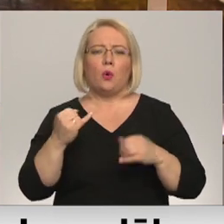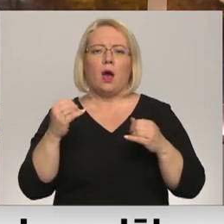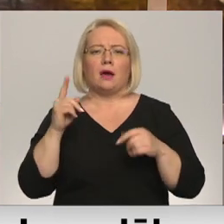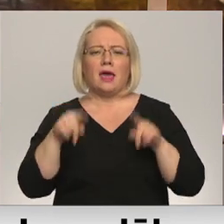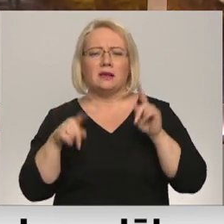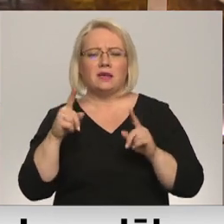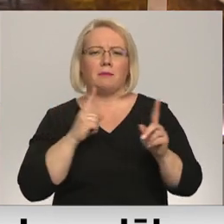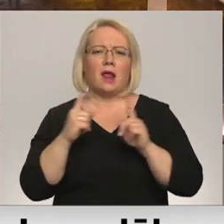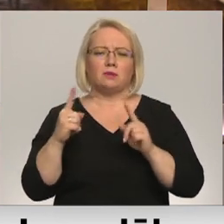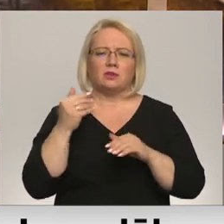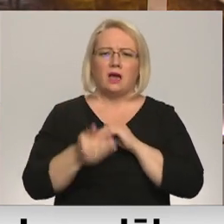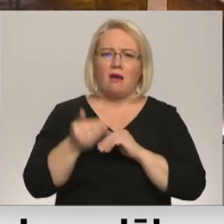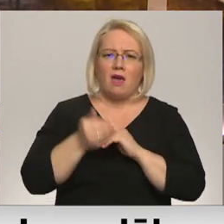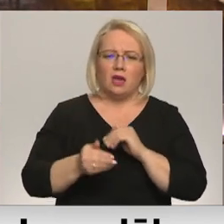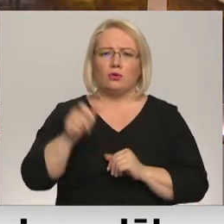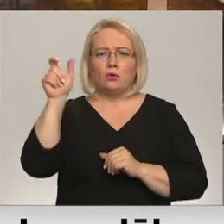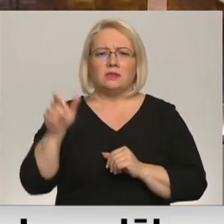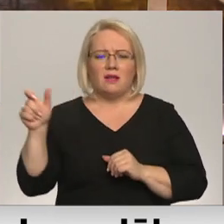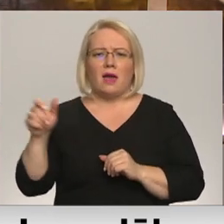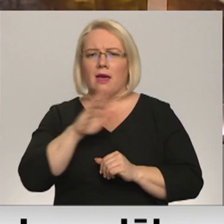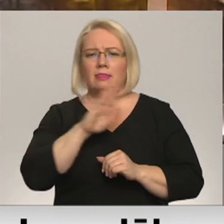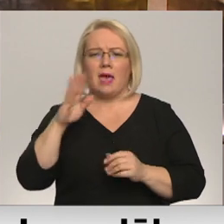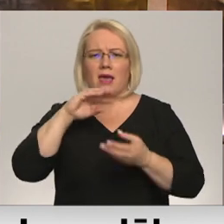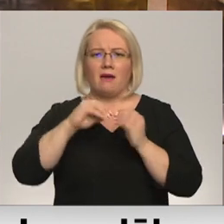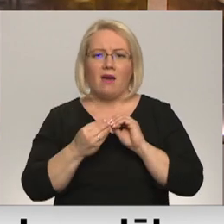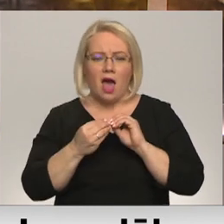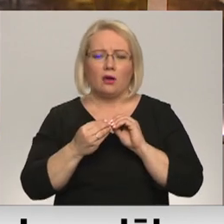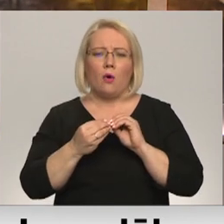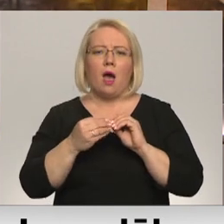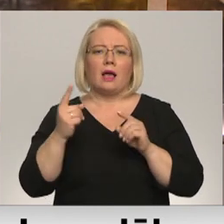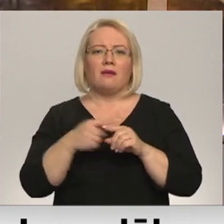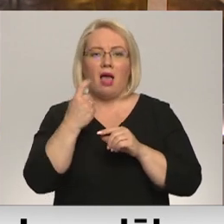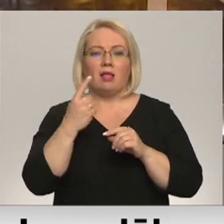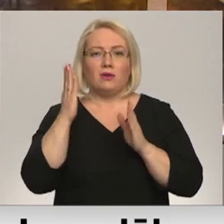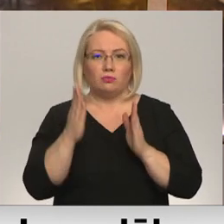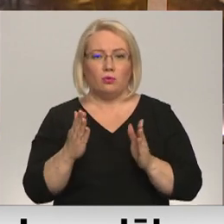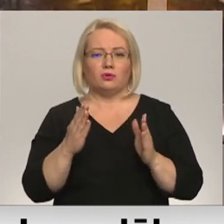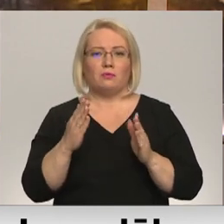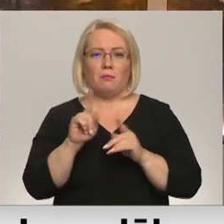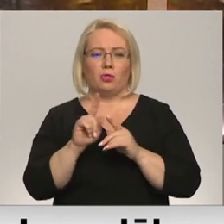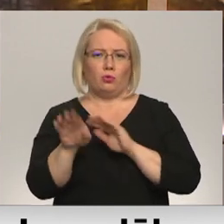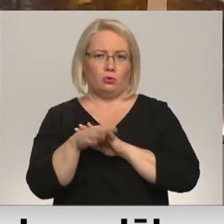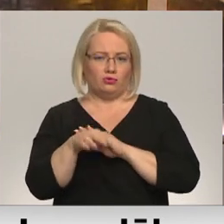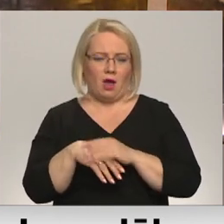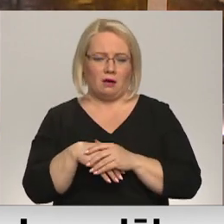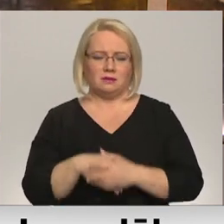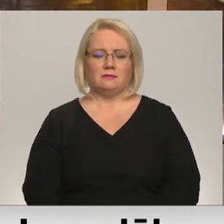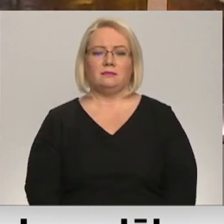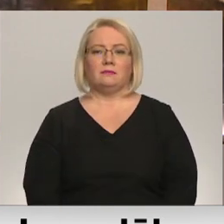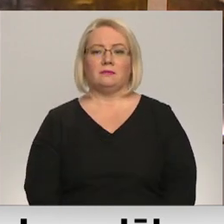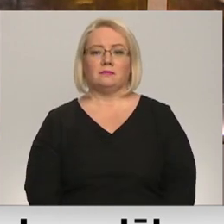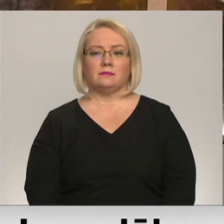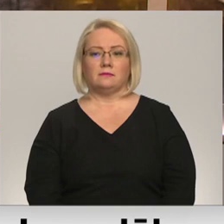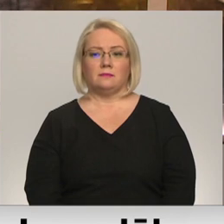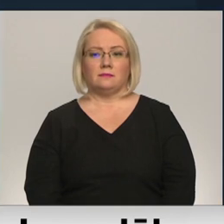nereti kavējies, un cilvēks teidzoties neievēro, kā izvajadzīgā transporta līdzekļa nāk vēl viens, tikai daudz tukšāks. Plašāk stāsta Dēvids